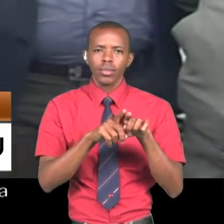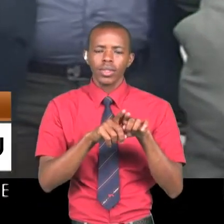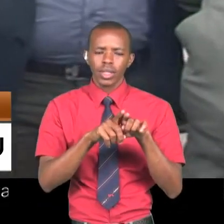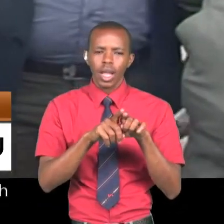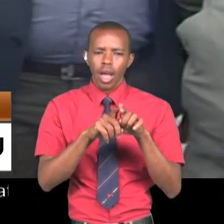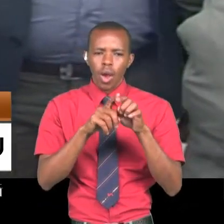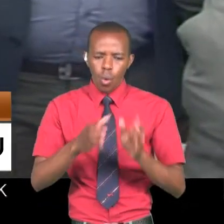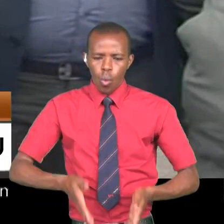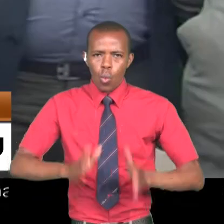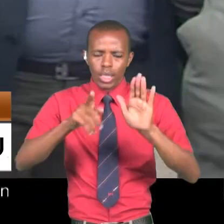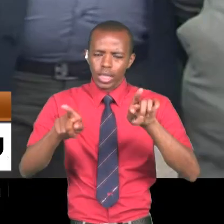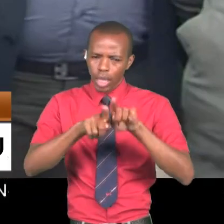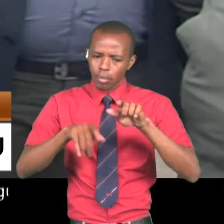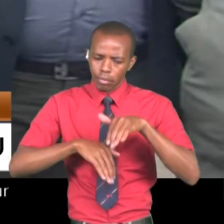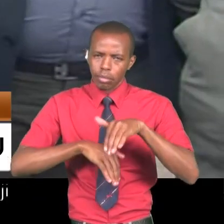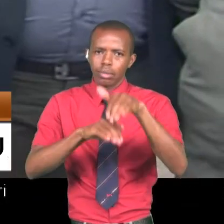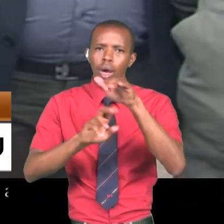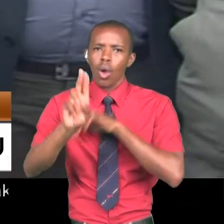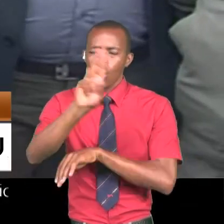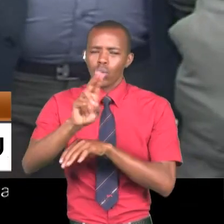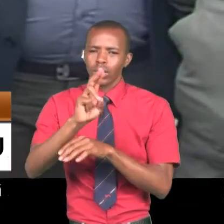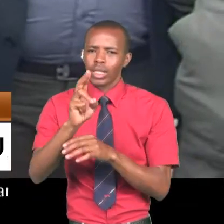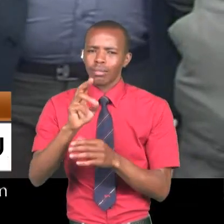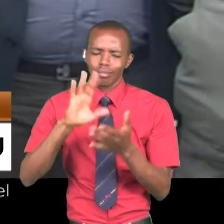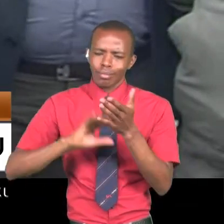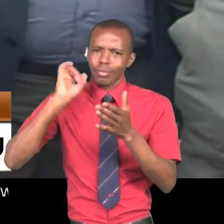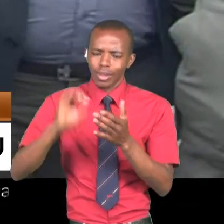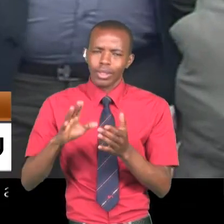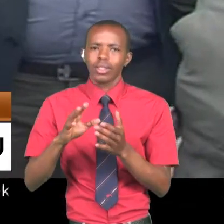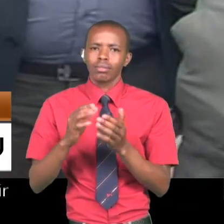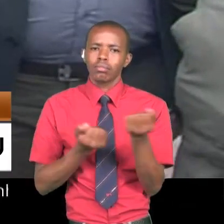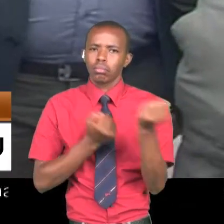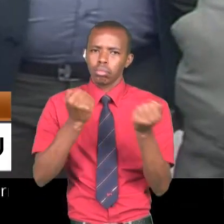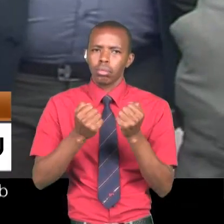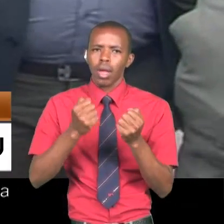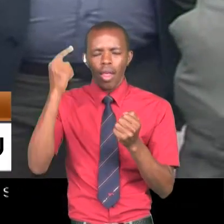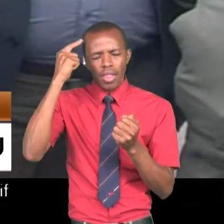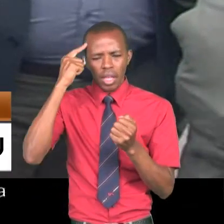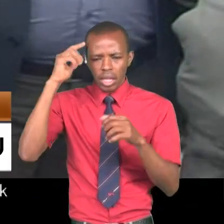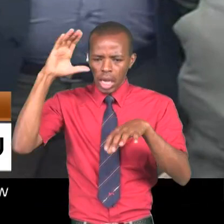mtindo hiyo ya kutumia magari ya kifahari. Wakifikiria wata kunduliwa.